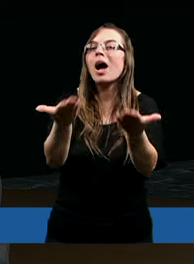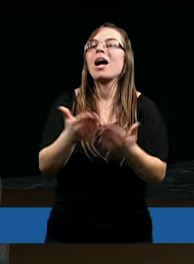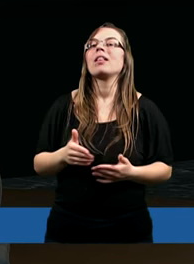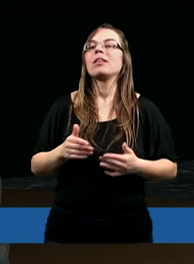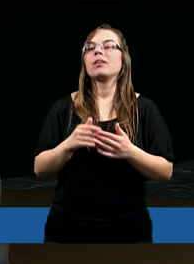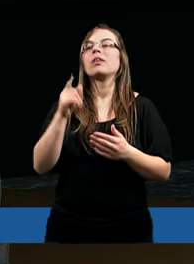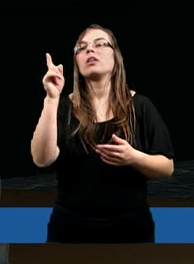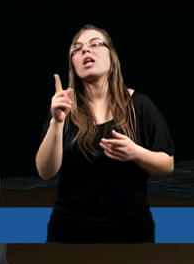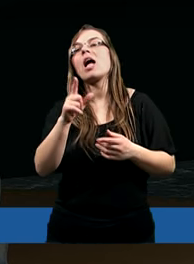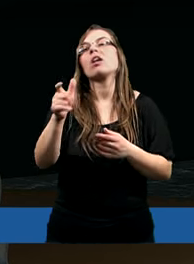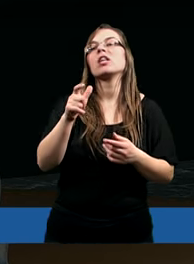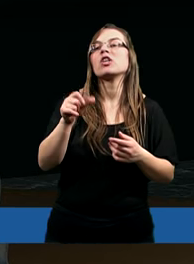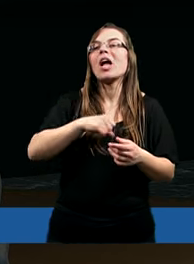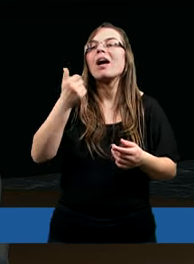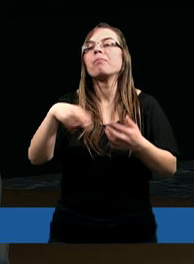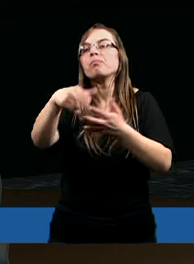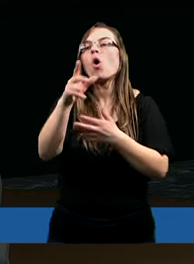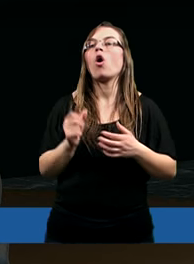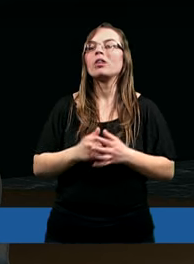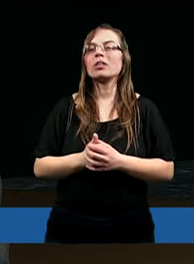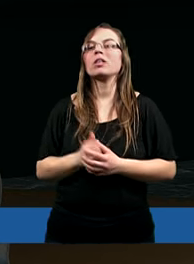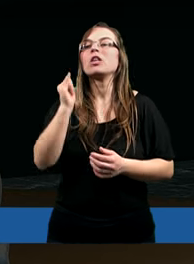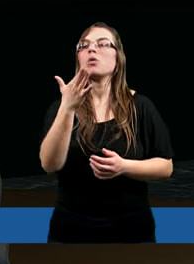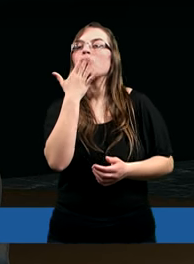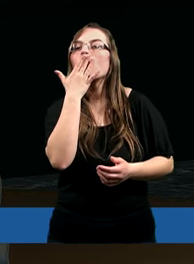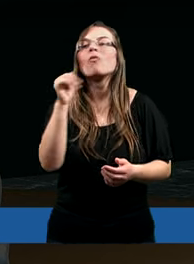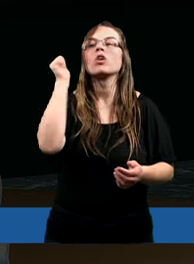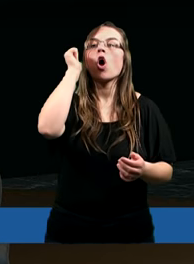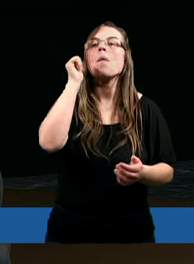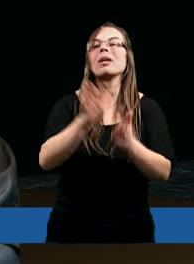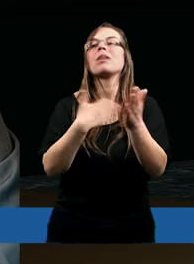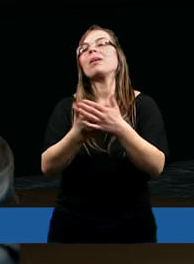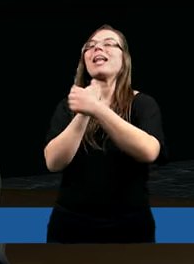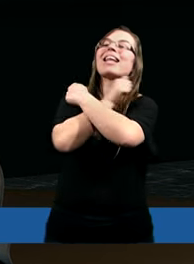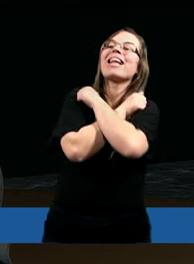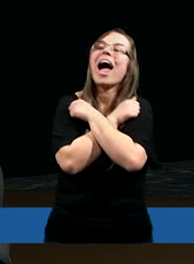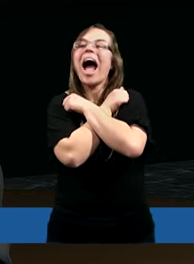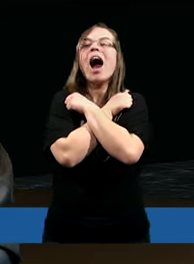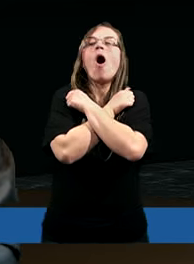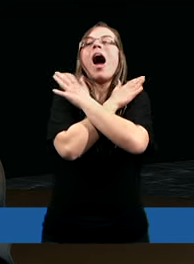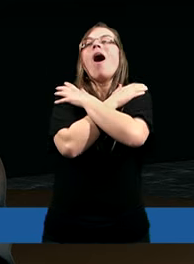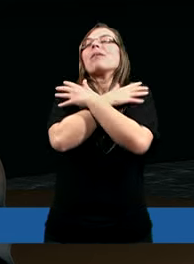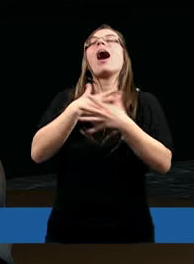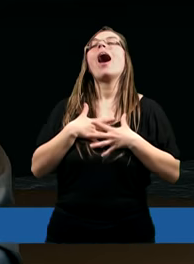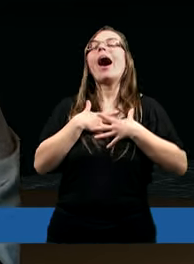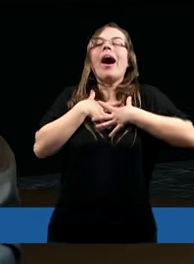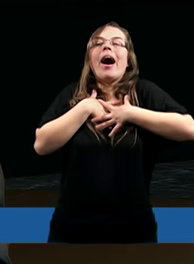to ciarki mnie po plecach przechodzą, kiedy mówi kobieta, no zakochałam się, więc